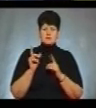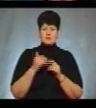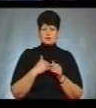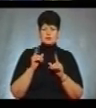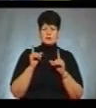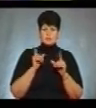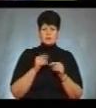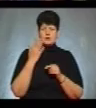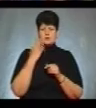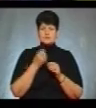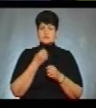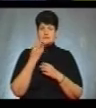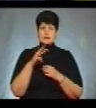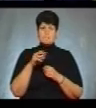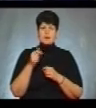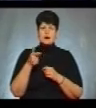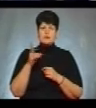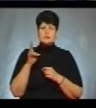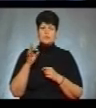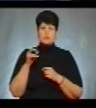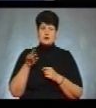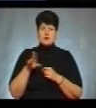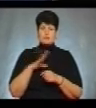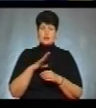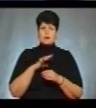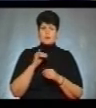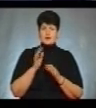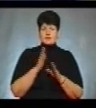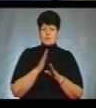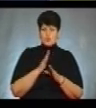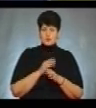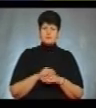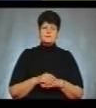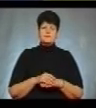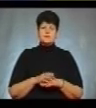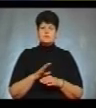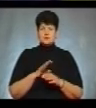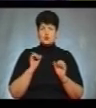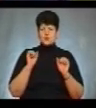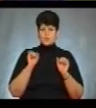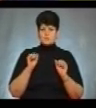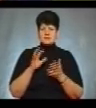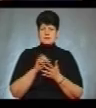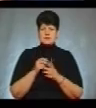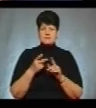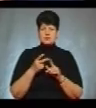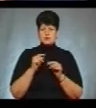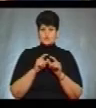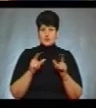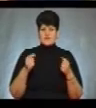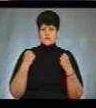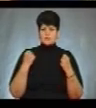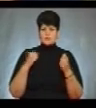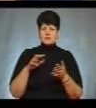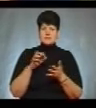коли буде цвісти Магнолія, бо ми як їздили, був дуже дощ, була погана погода. Ми вже були руханкою, ми займалися в другій школі. Фізкультурою